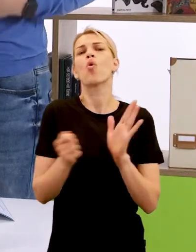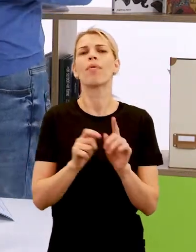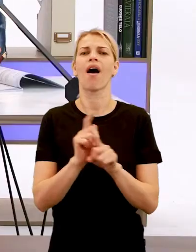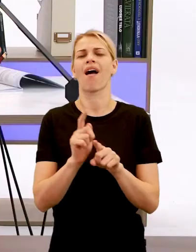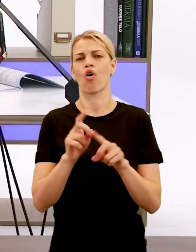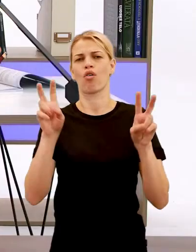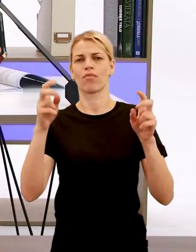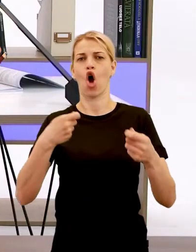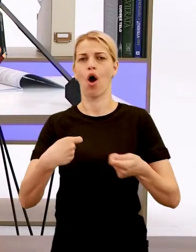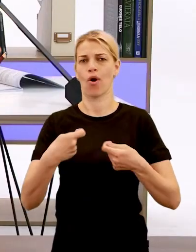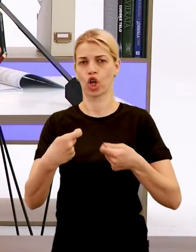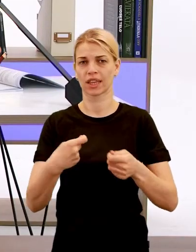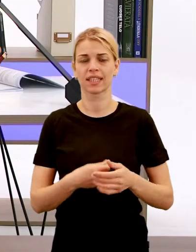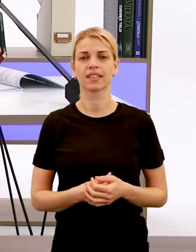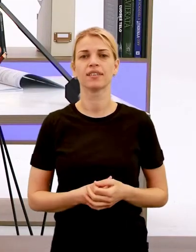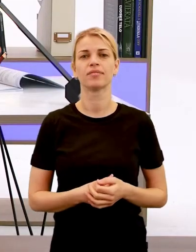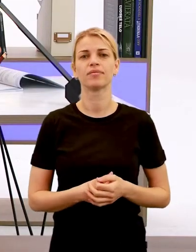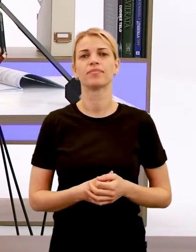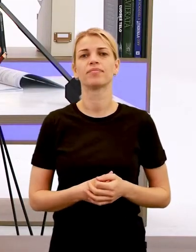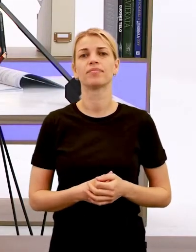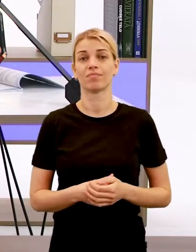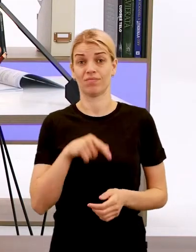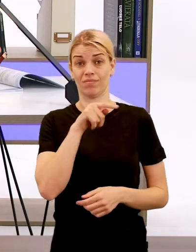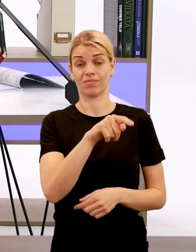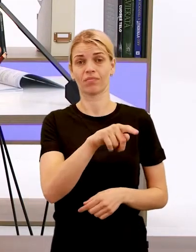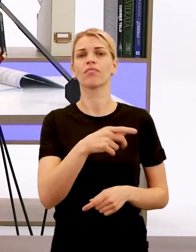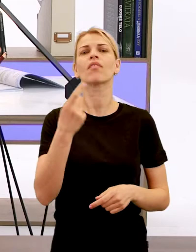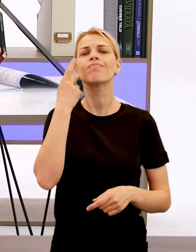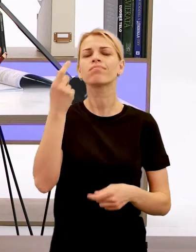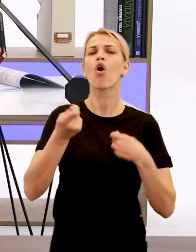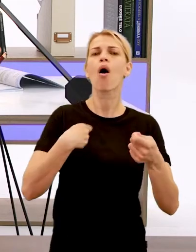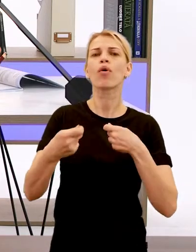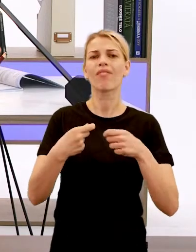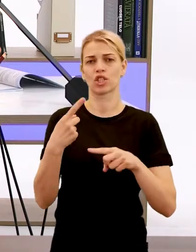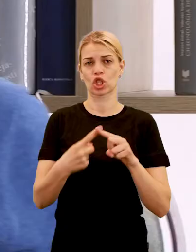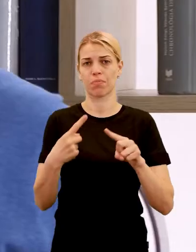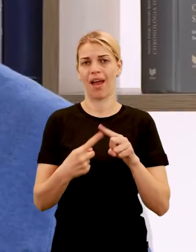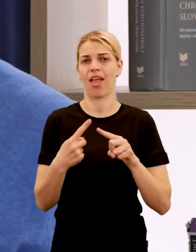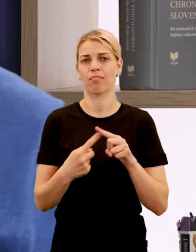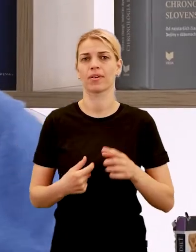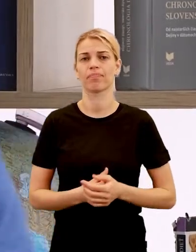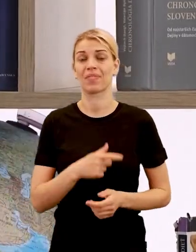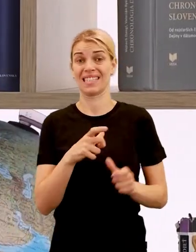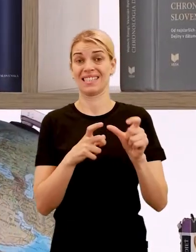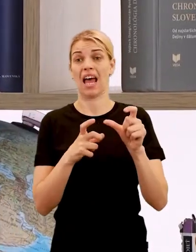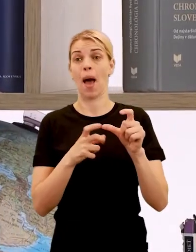povedať, že to bol obchodník. A on obchodoval so zbraniami. Samo sa na tom